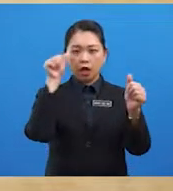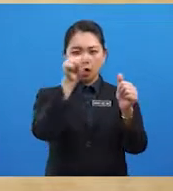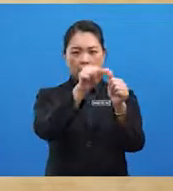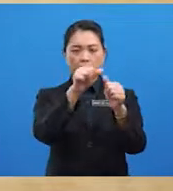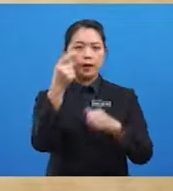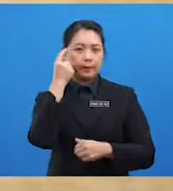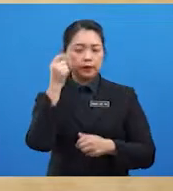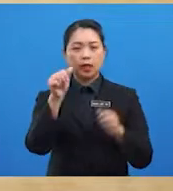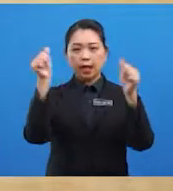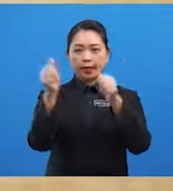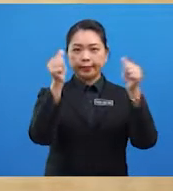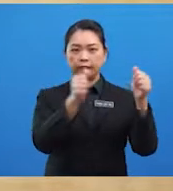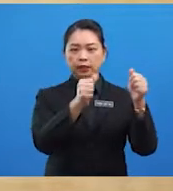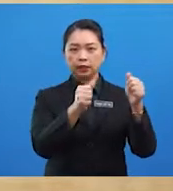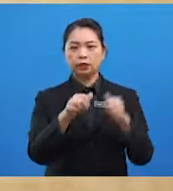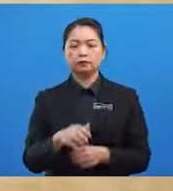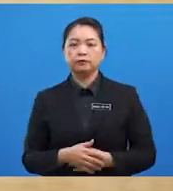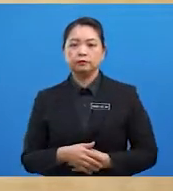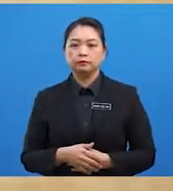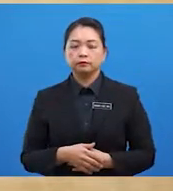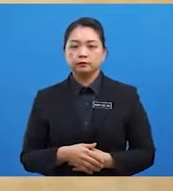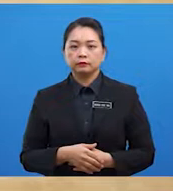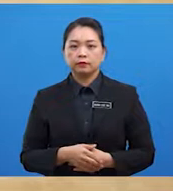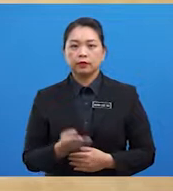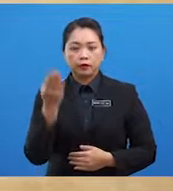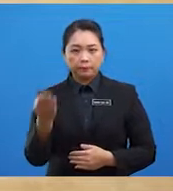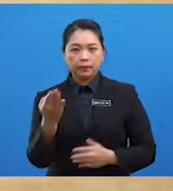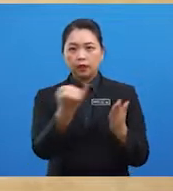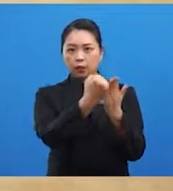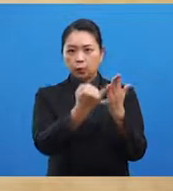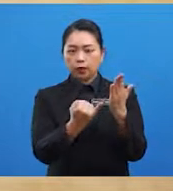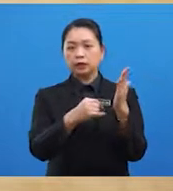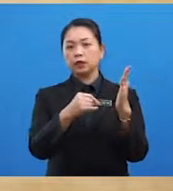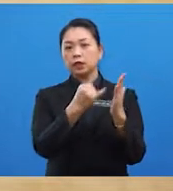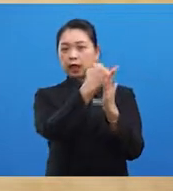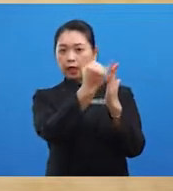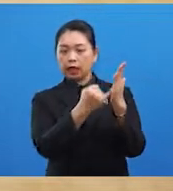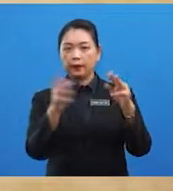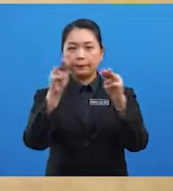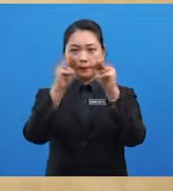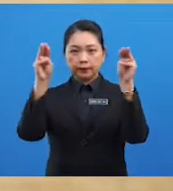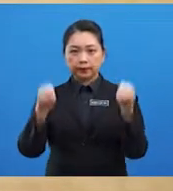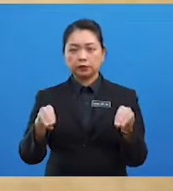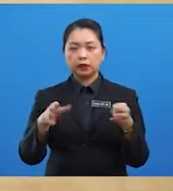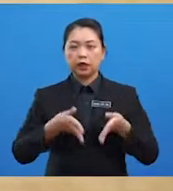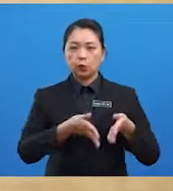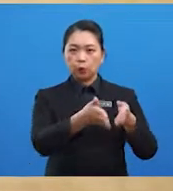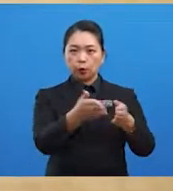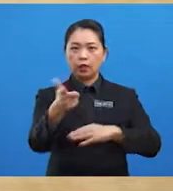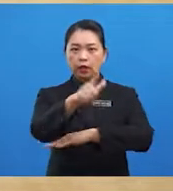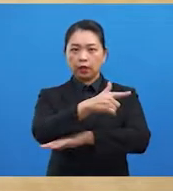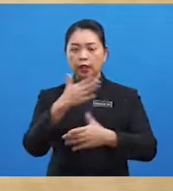Di samping itu beliau melukis lakaran peta laluan laut antara